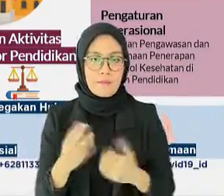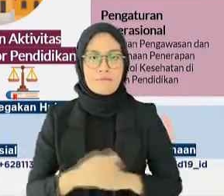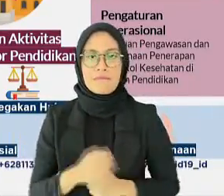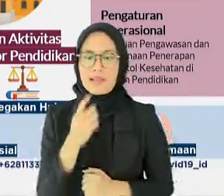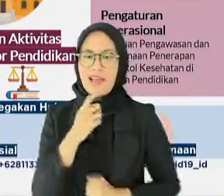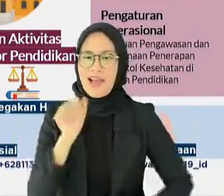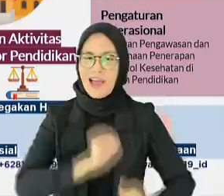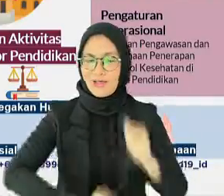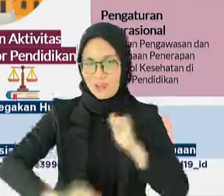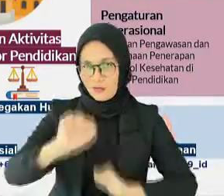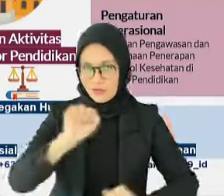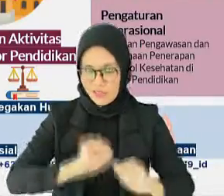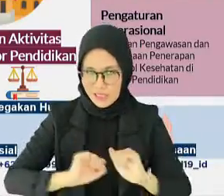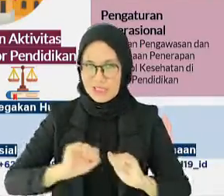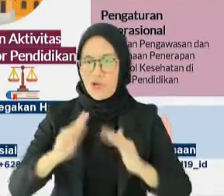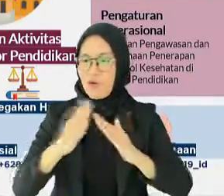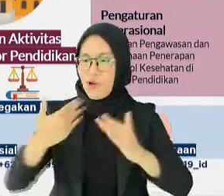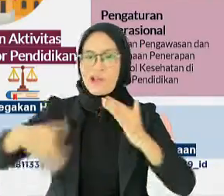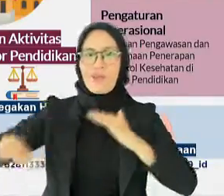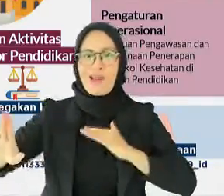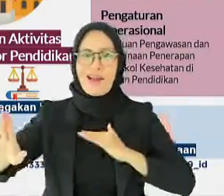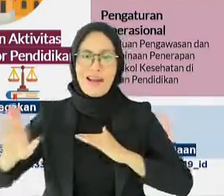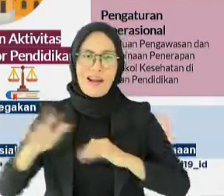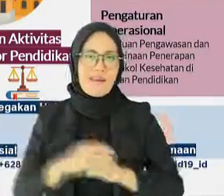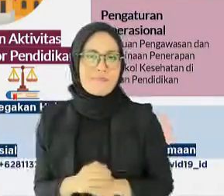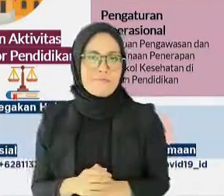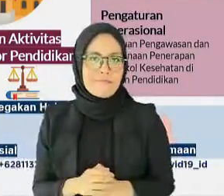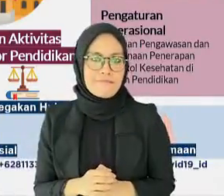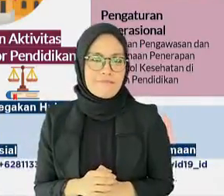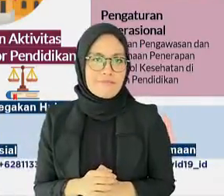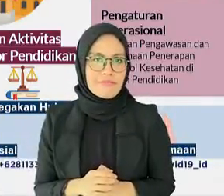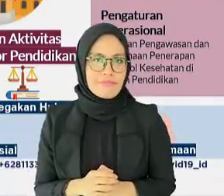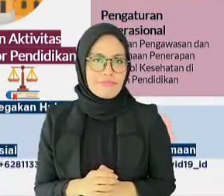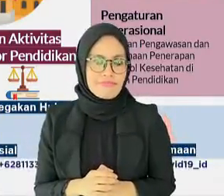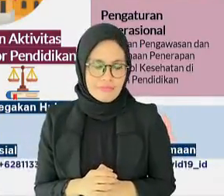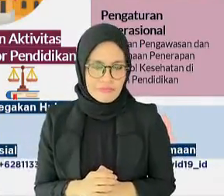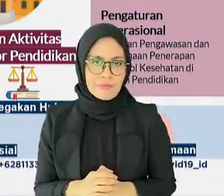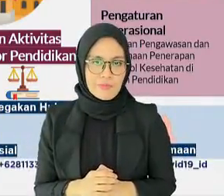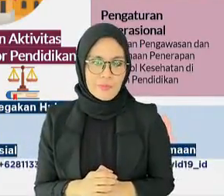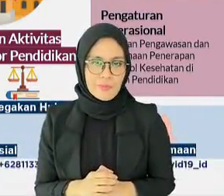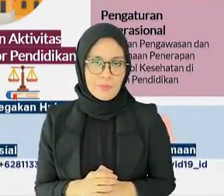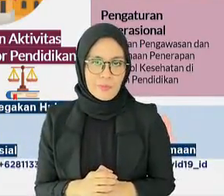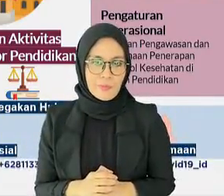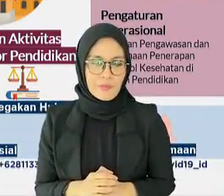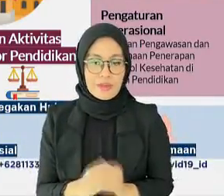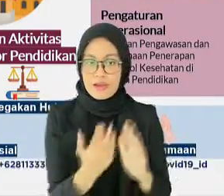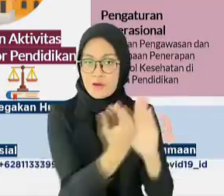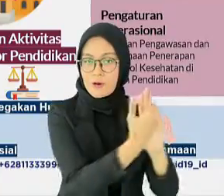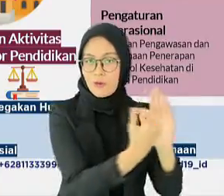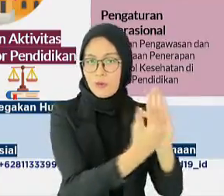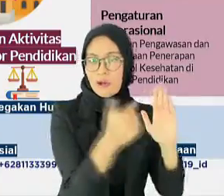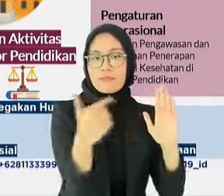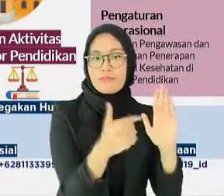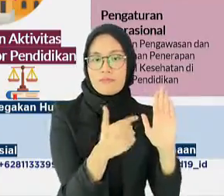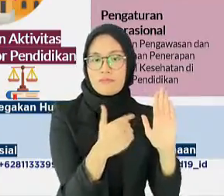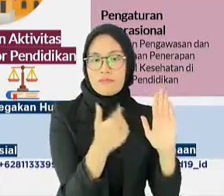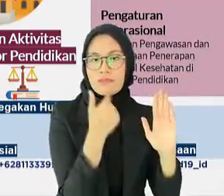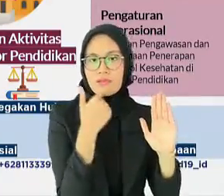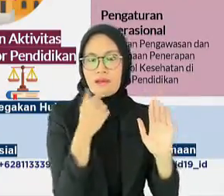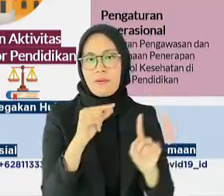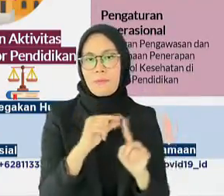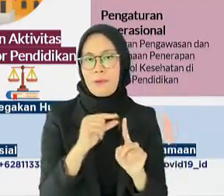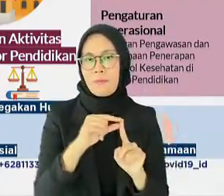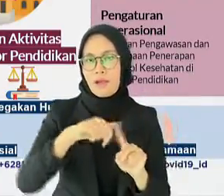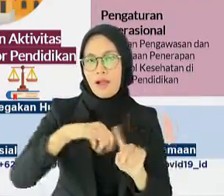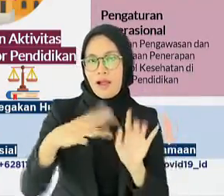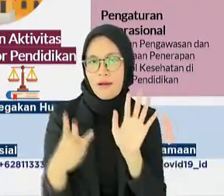aktivitas selama di luar rumah. Sebagai mana yang kita tahu bahwa kebijakan pemberlakuan pembatasan